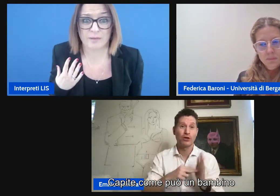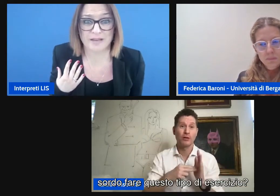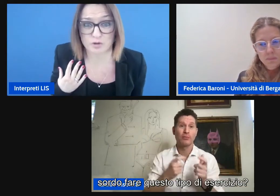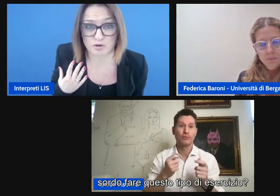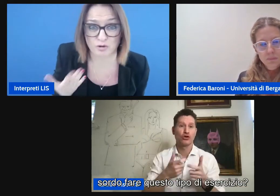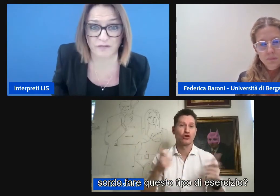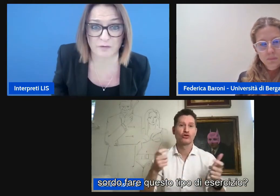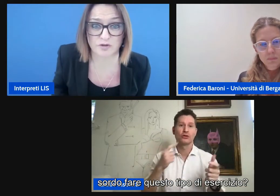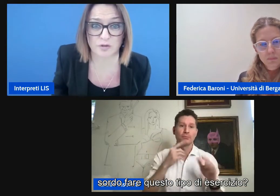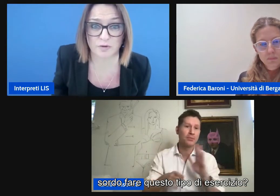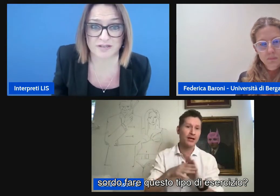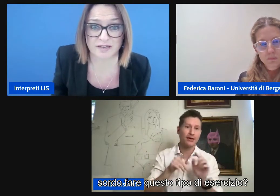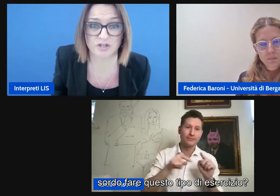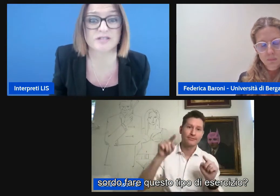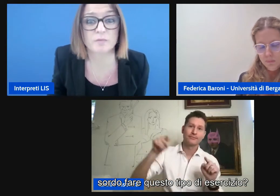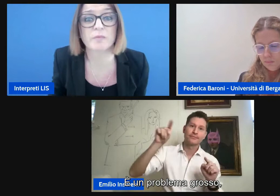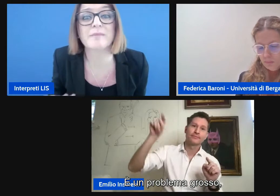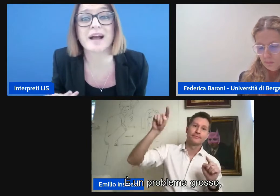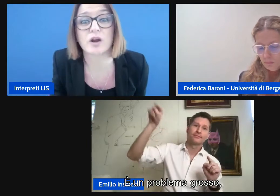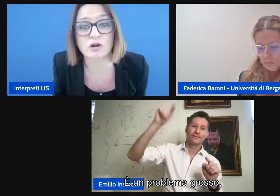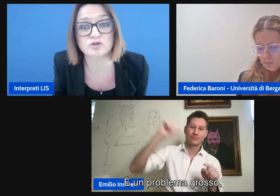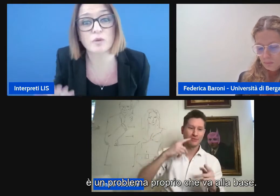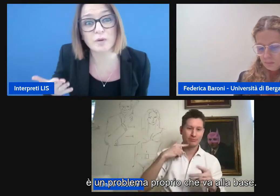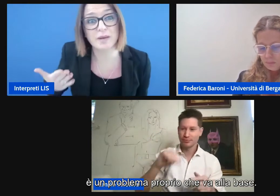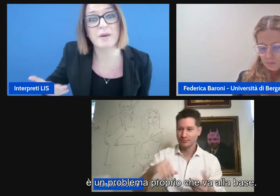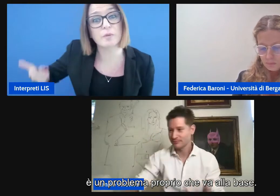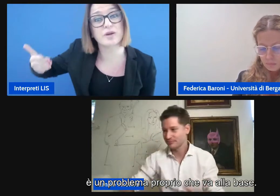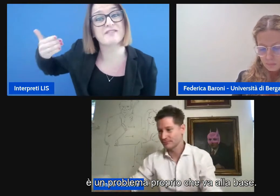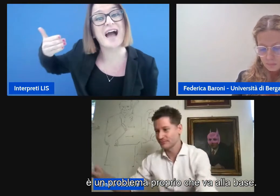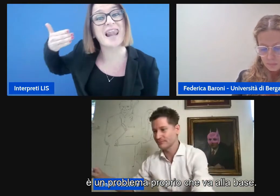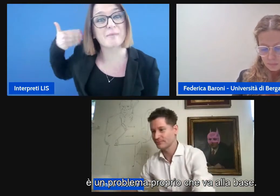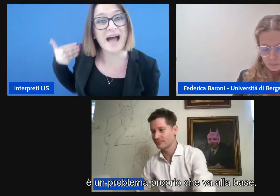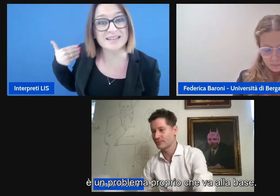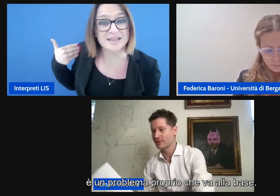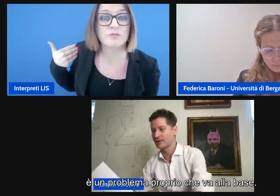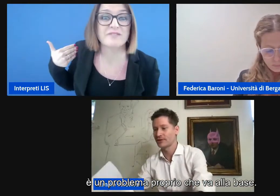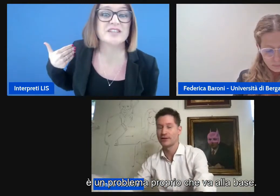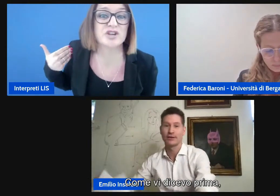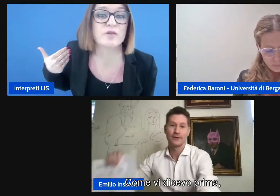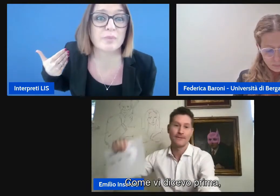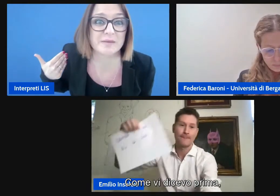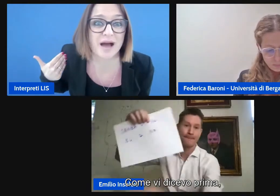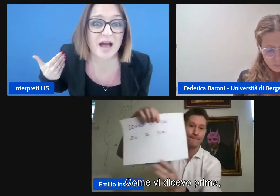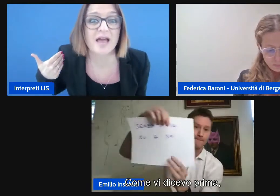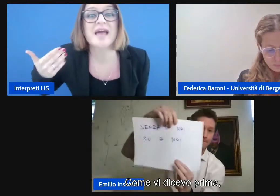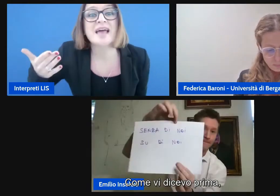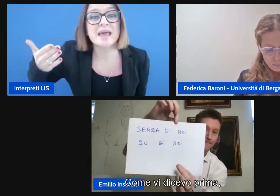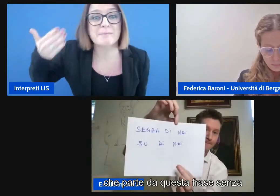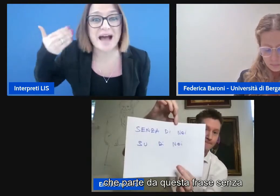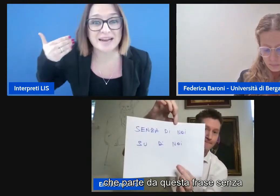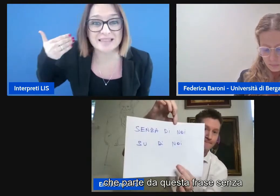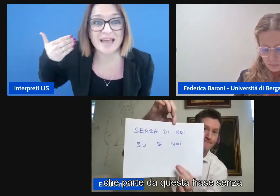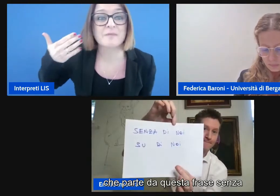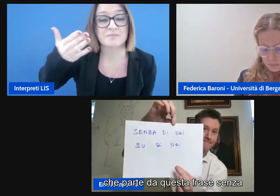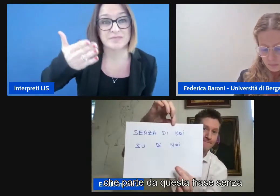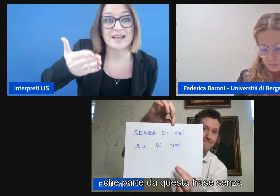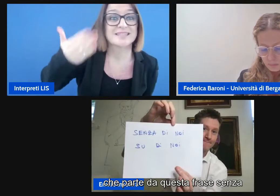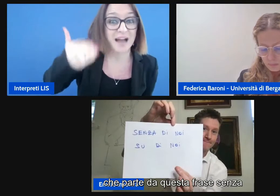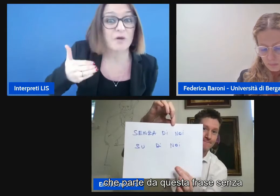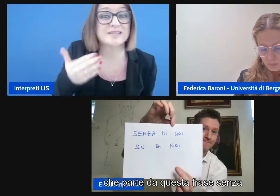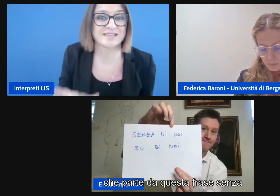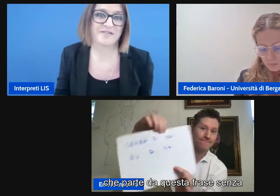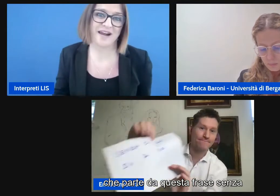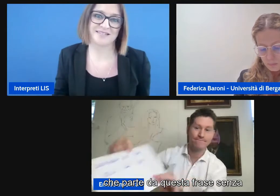bambino sordo fare questo tipo di esercizio è problema grosso è un problema proprio che va alla base come vi dicevo prima che parte